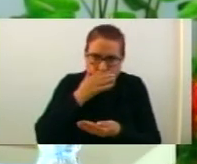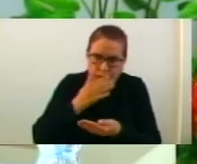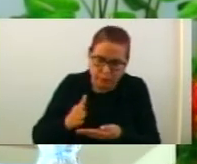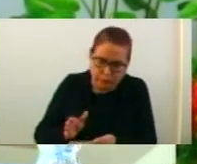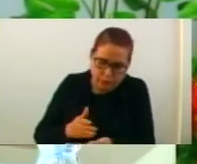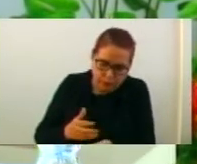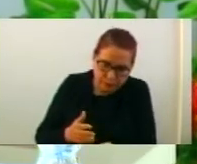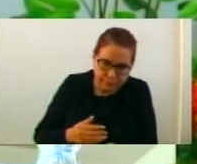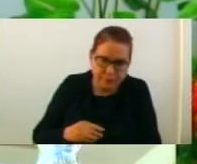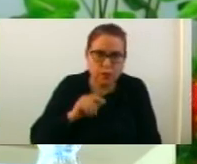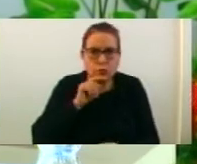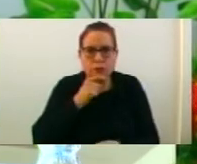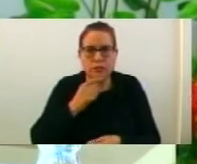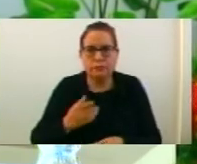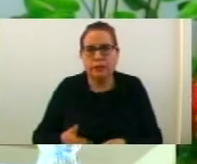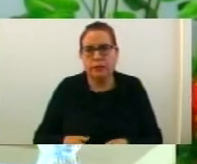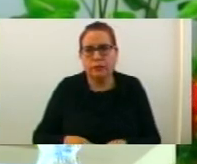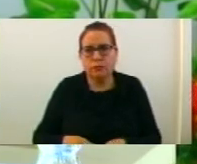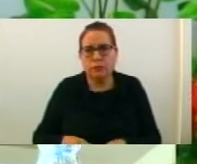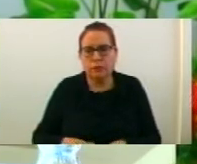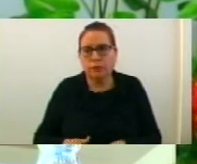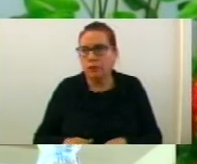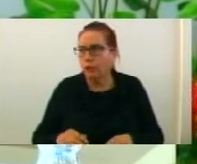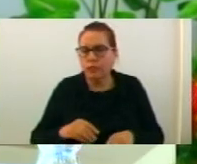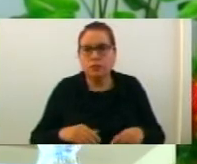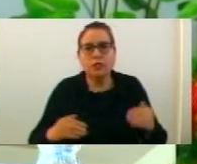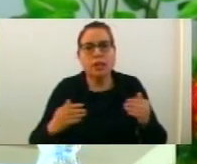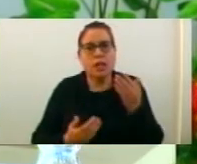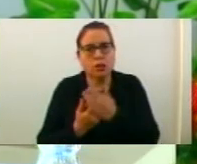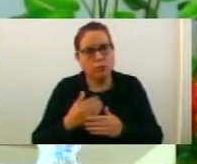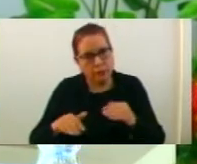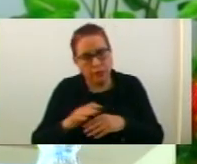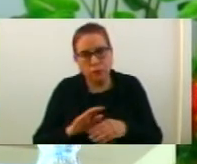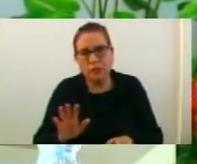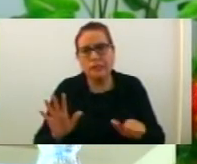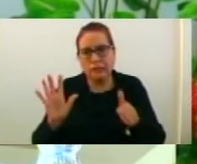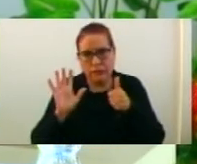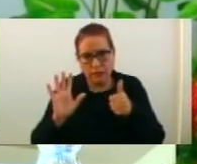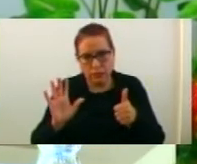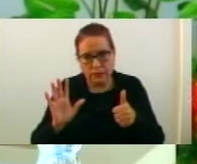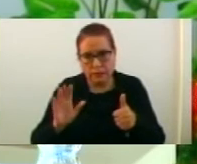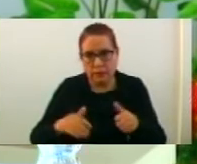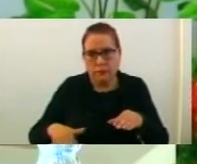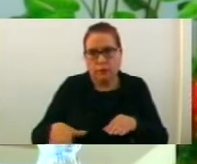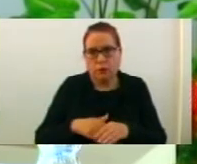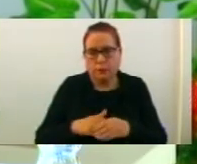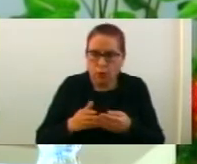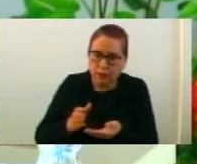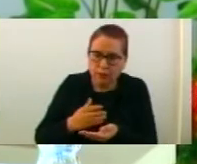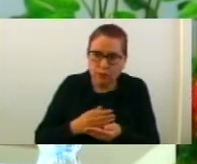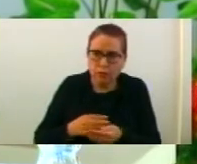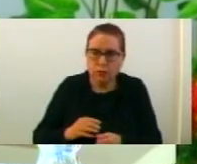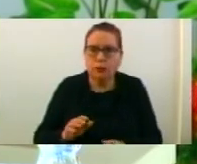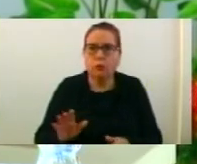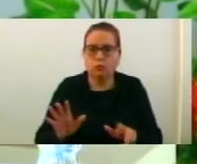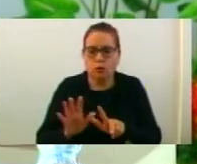Благо Янков мучите от струмица број 08-54 на 19.2.20 година. Премилувана работа